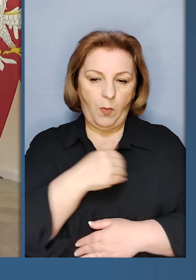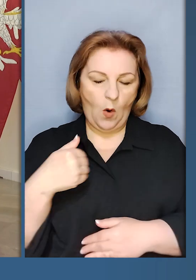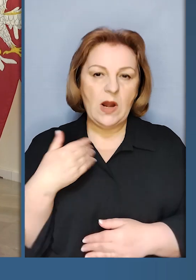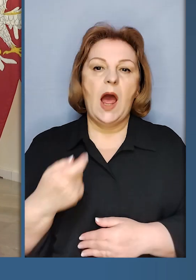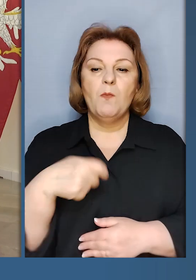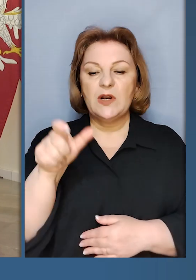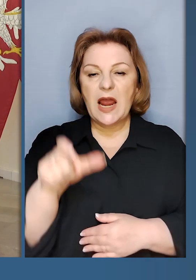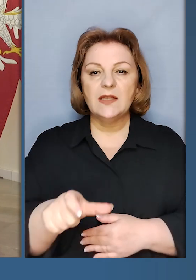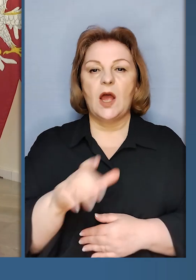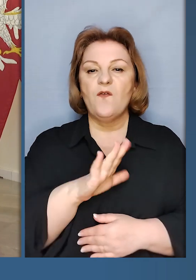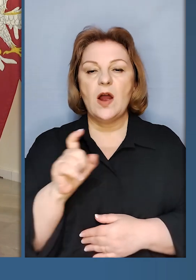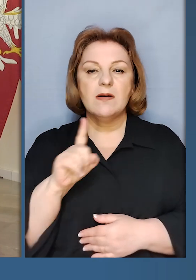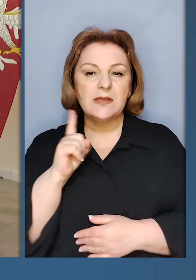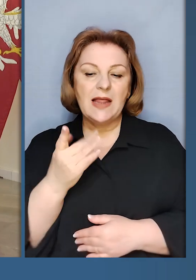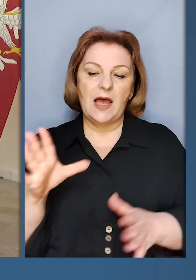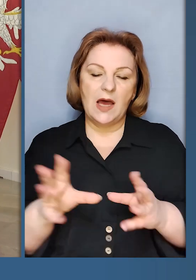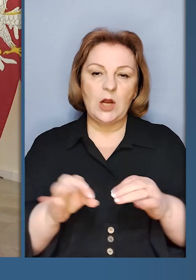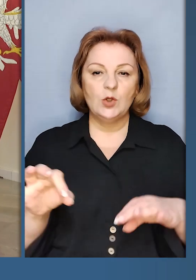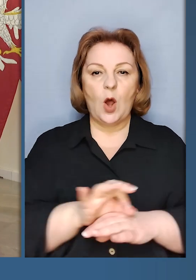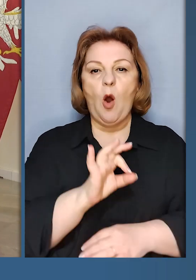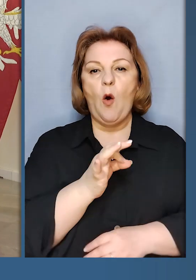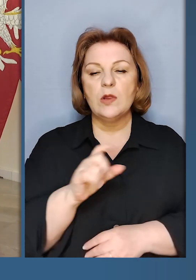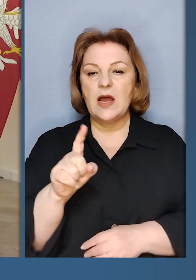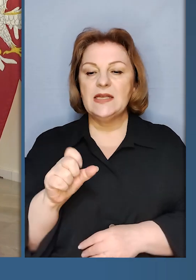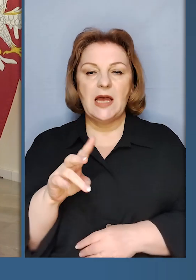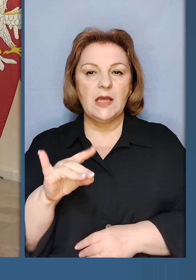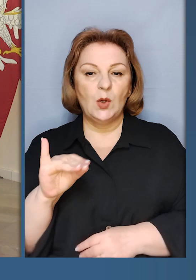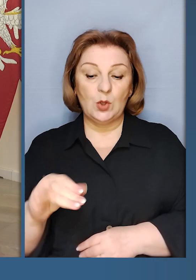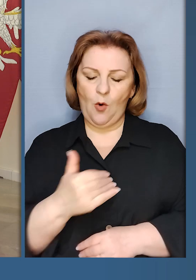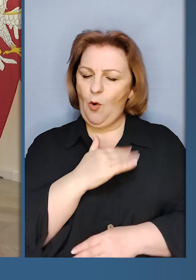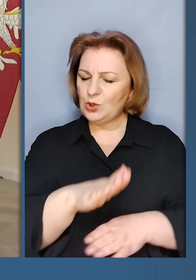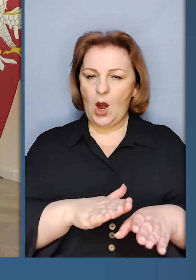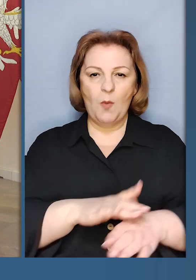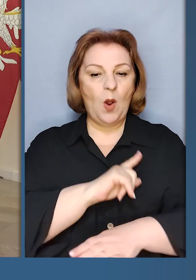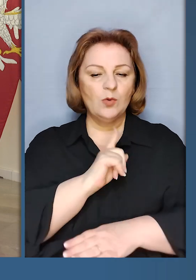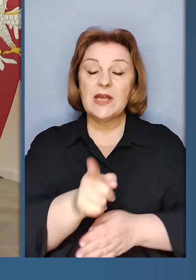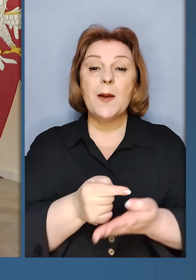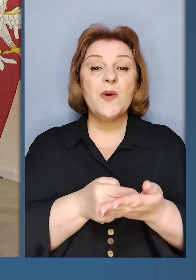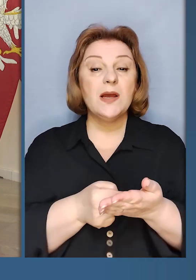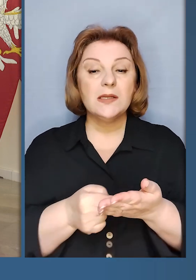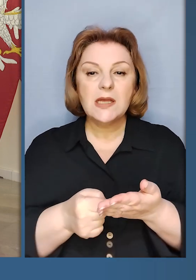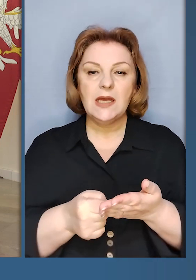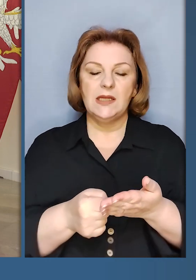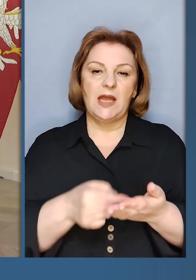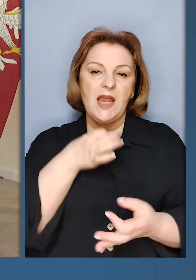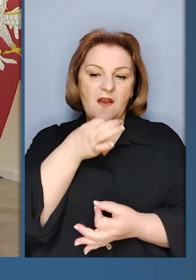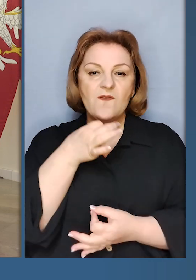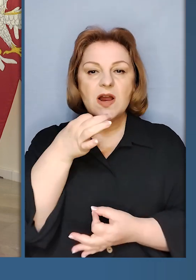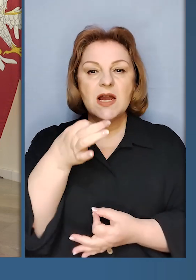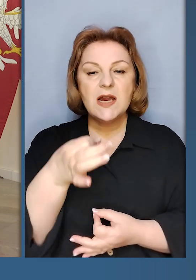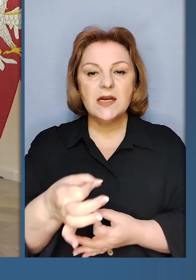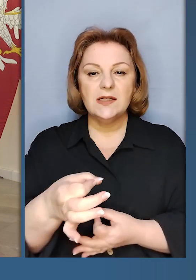разом з його дружиною Оленою Зеленською. І хочу з повною силою підкреслити і висловити